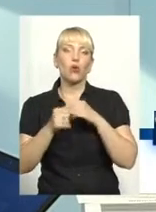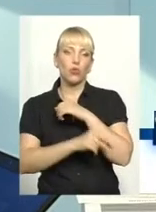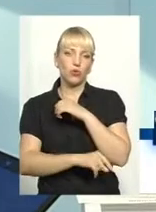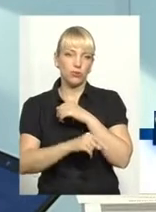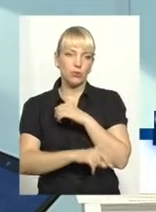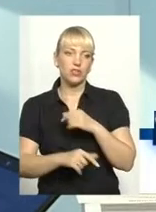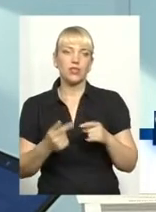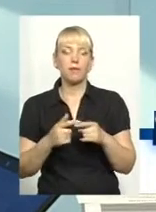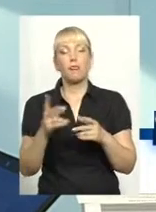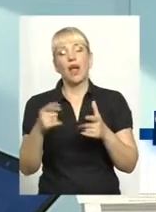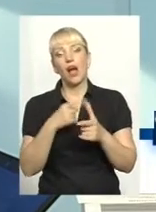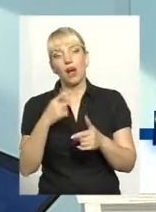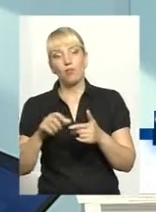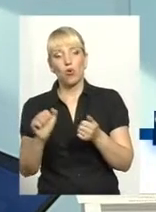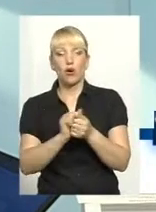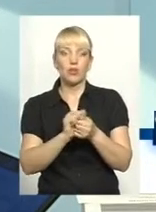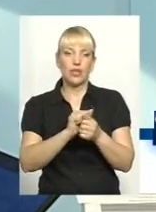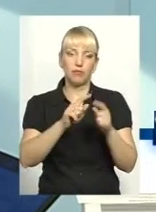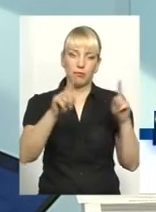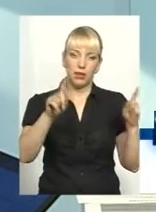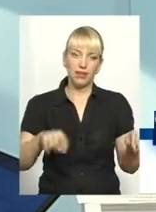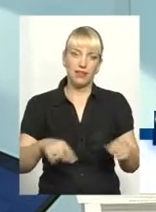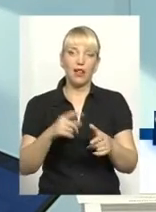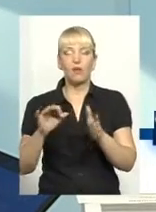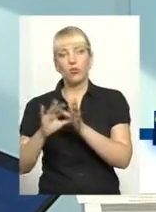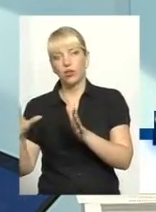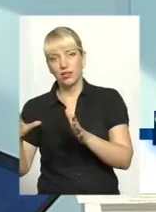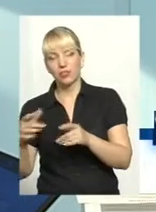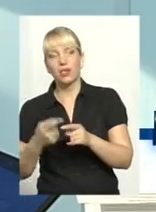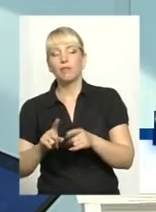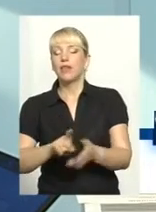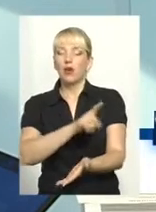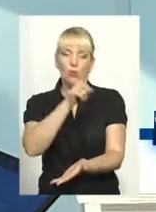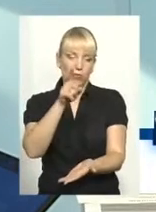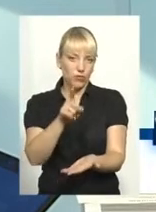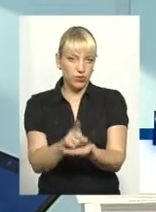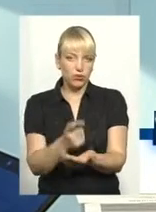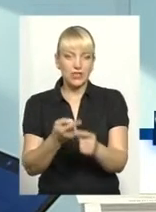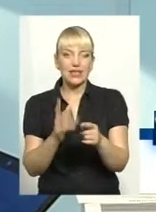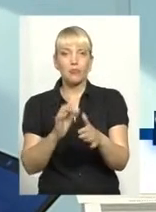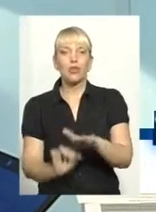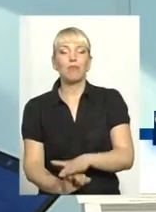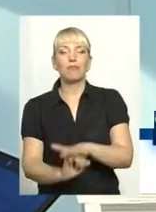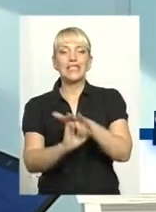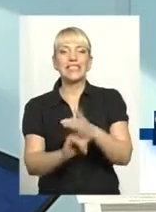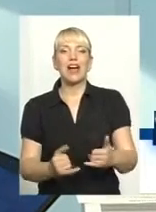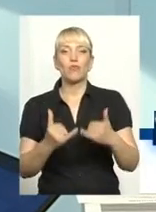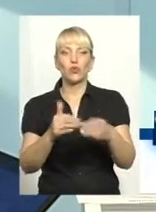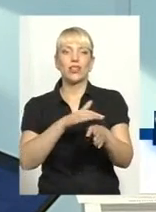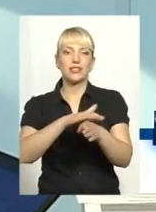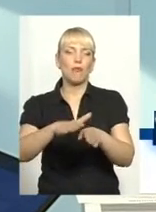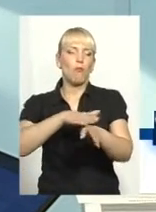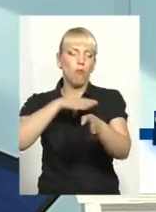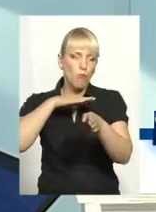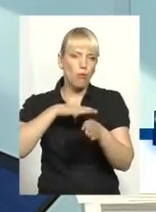на звичайному паперовому носії. І ми в обов'язковому порядку. Це буде підставою для здійснення повної перевірки